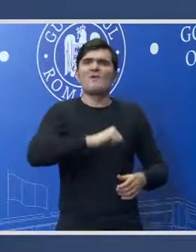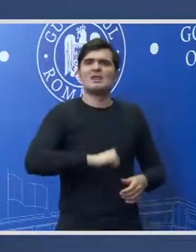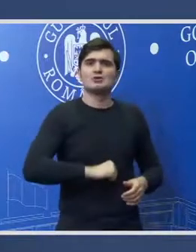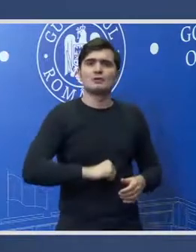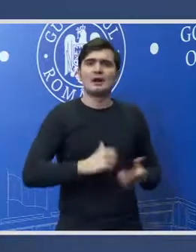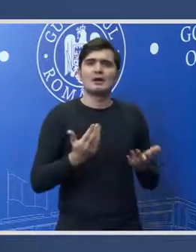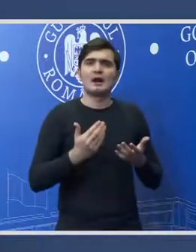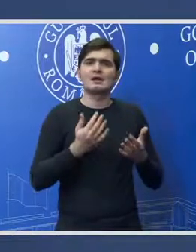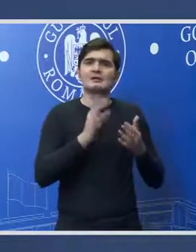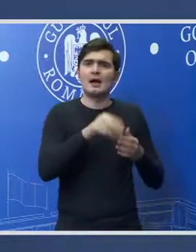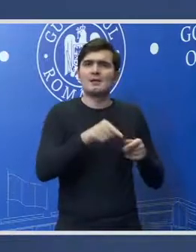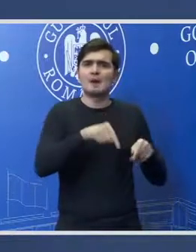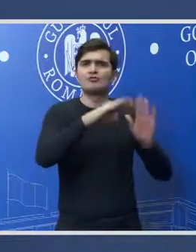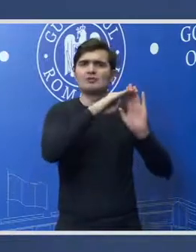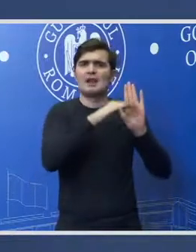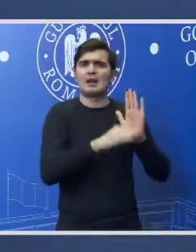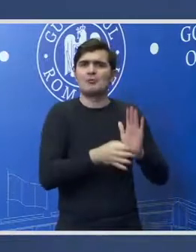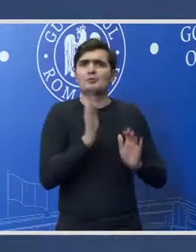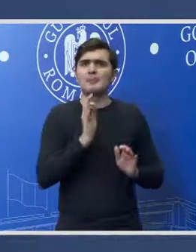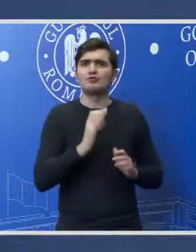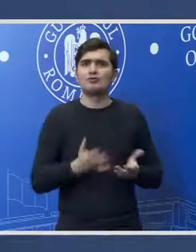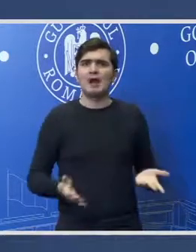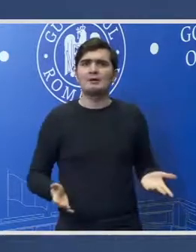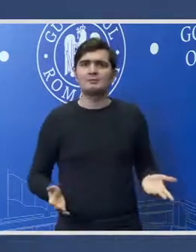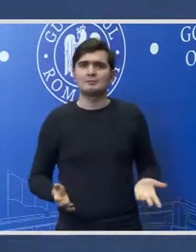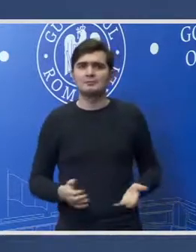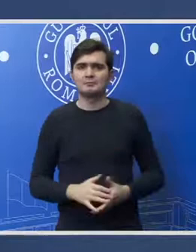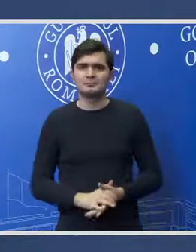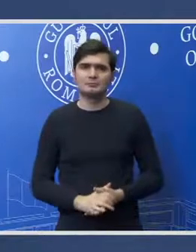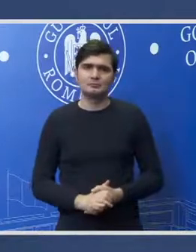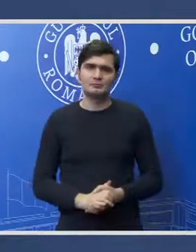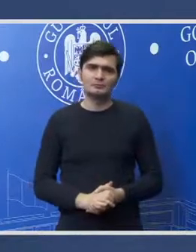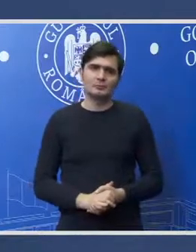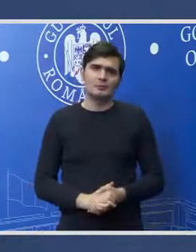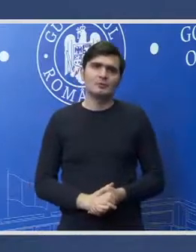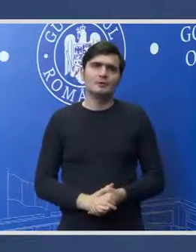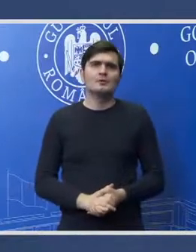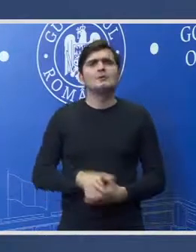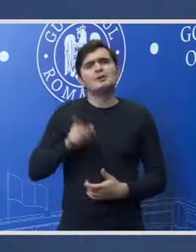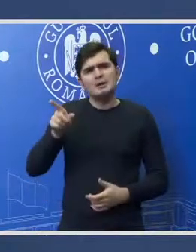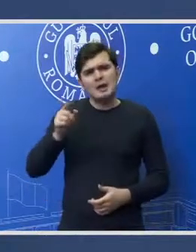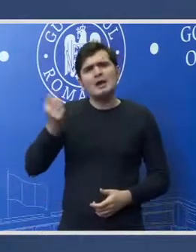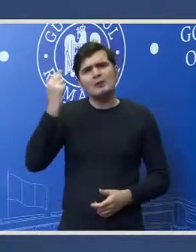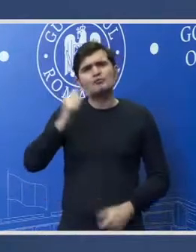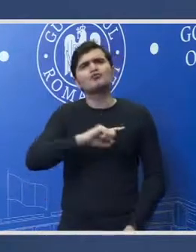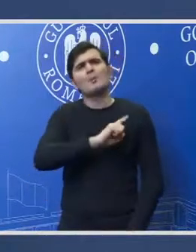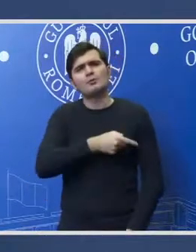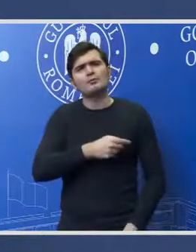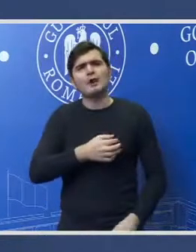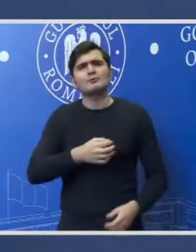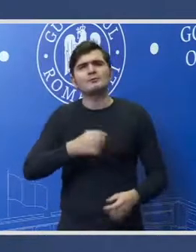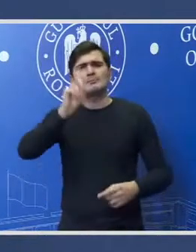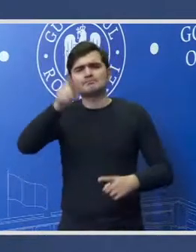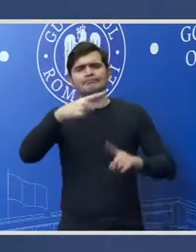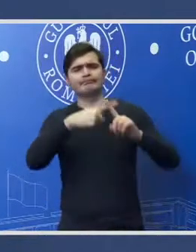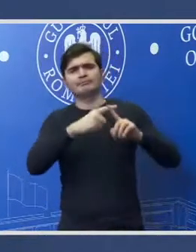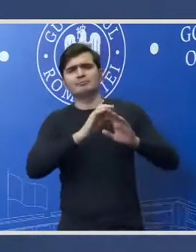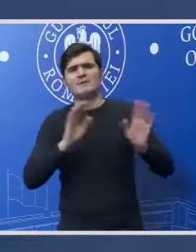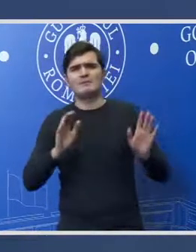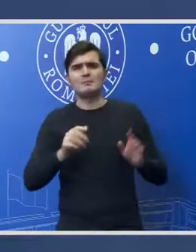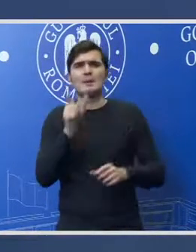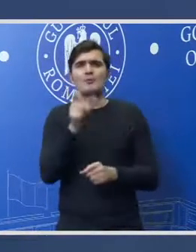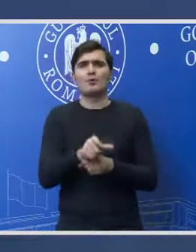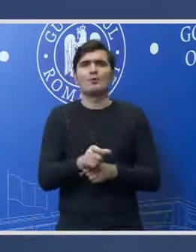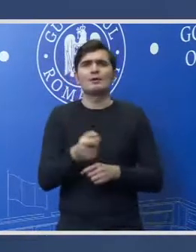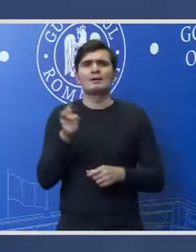unor reguli din acestea speciale Puteau să infirme procurorii din